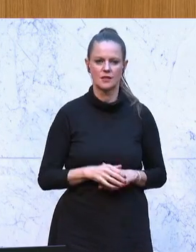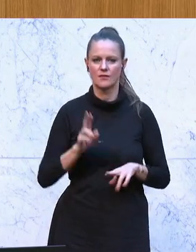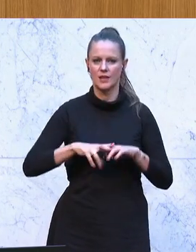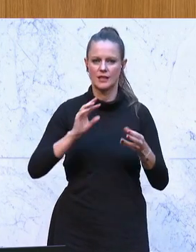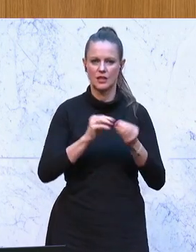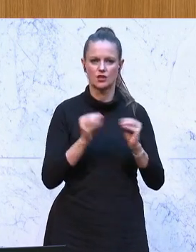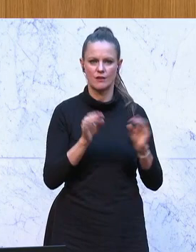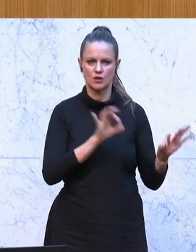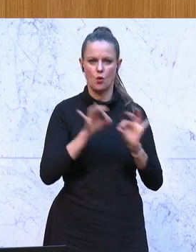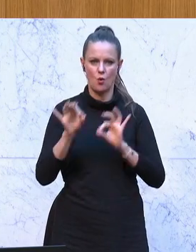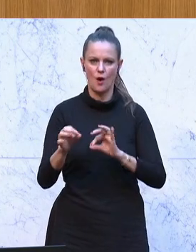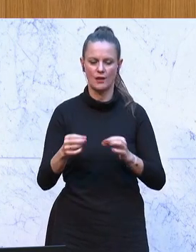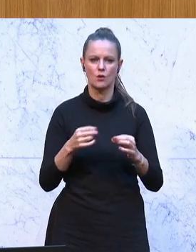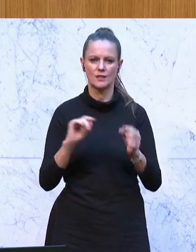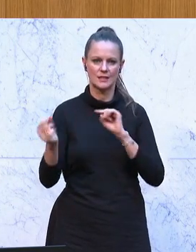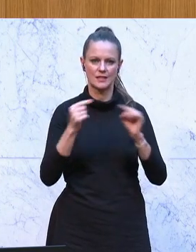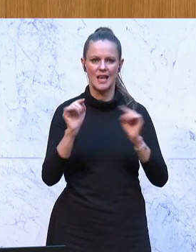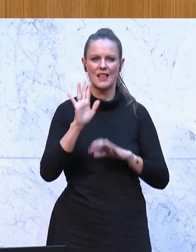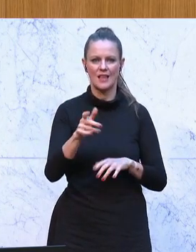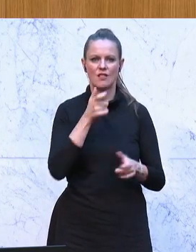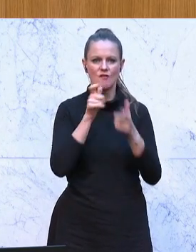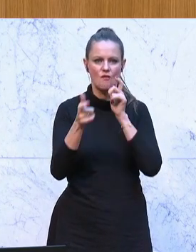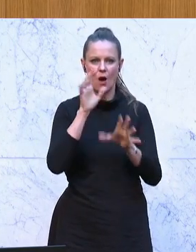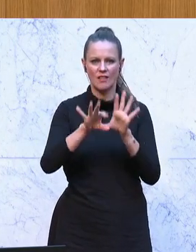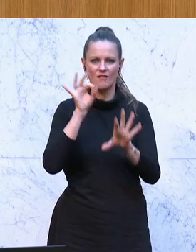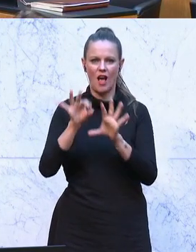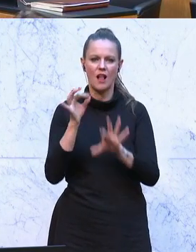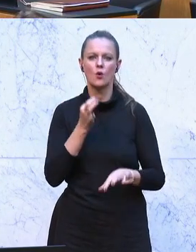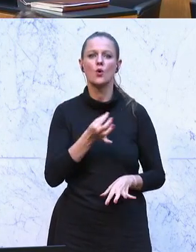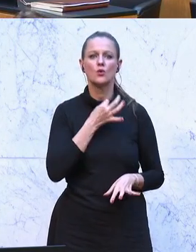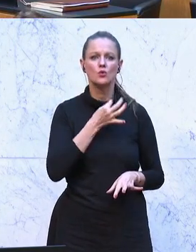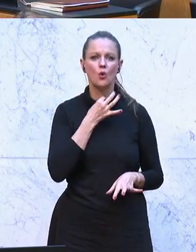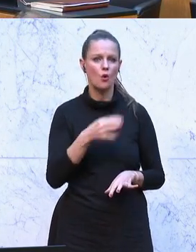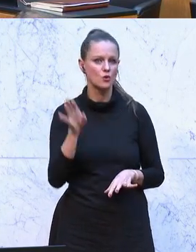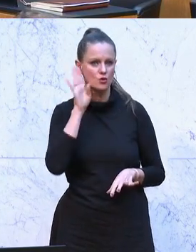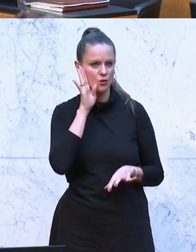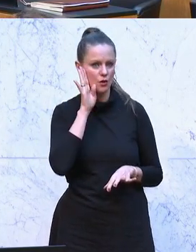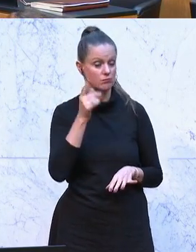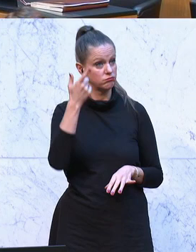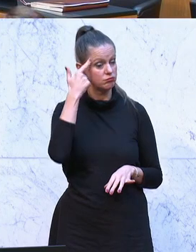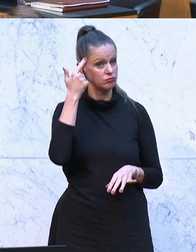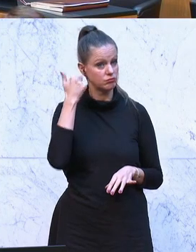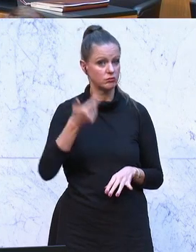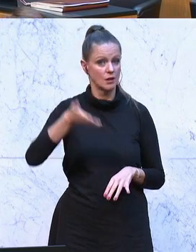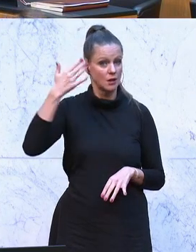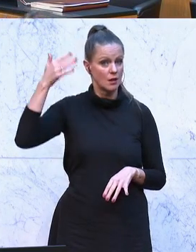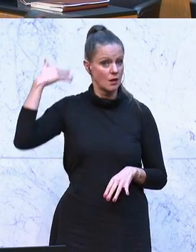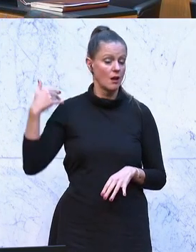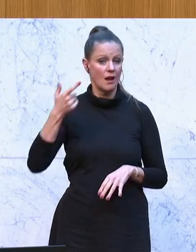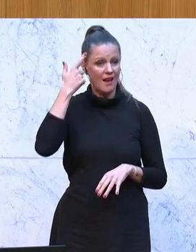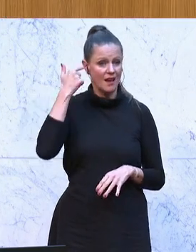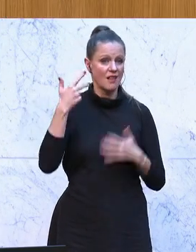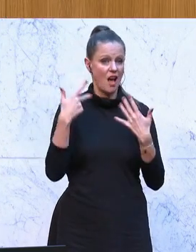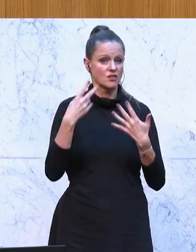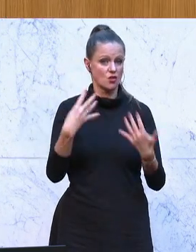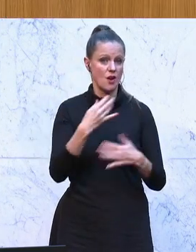Geschäftsordnungsdebatte deine Wortwahl und Tonlage anhört, dann erinnert das sehr, sehr an Dinge, die vor 80 und 90 Jahren